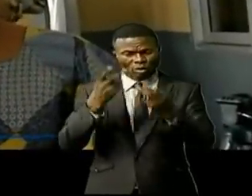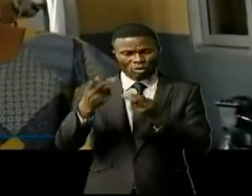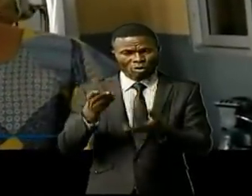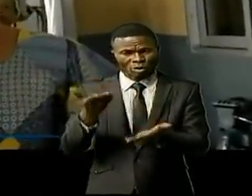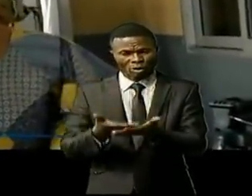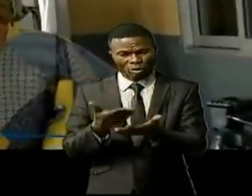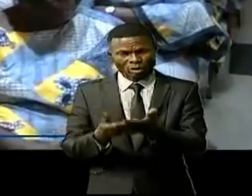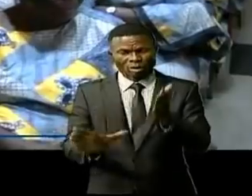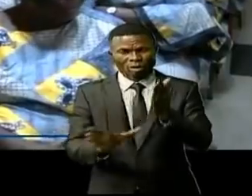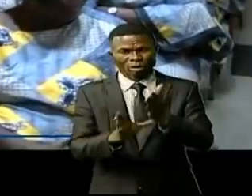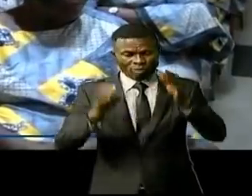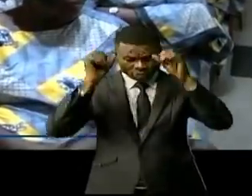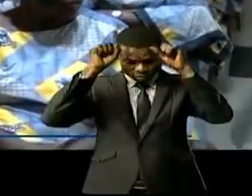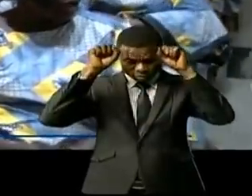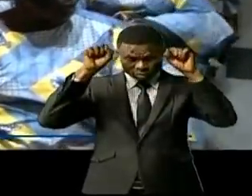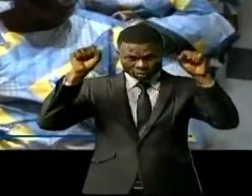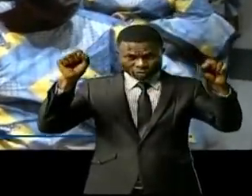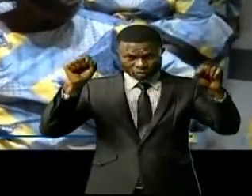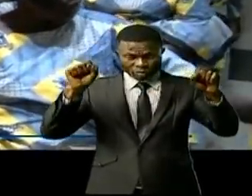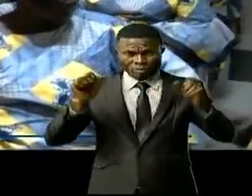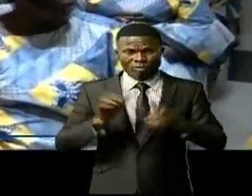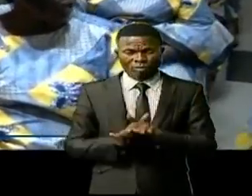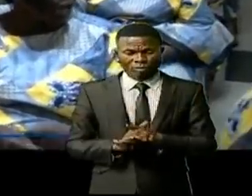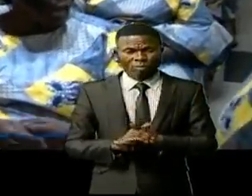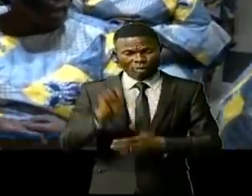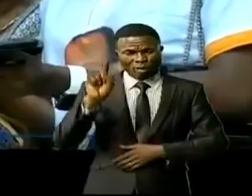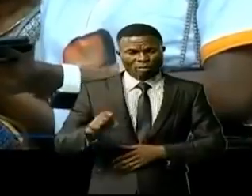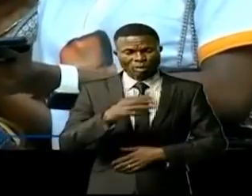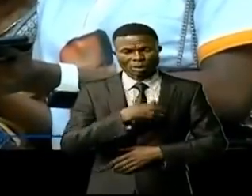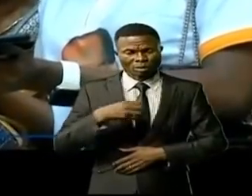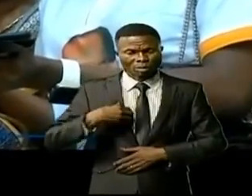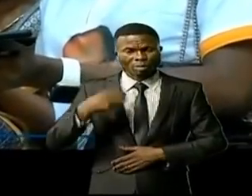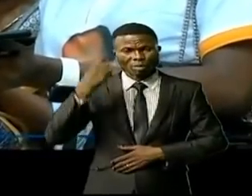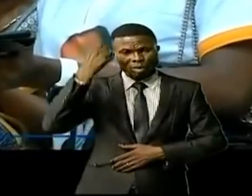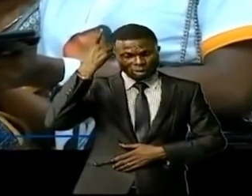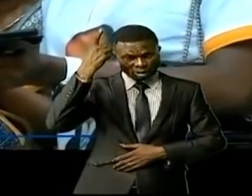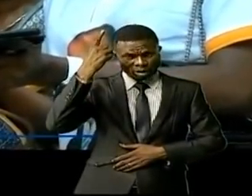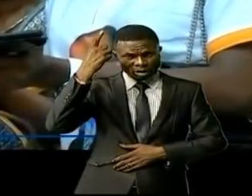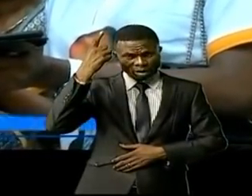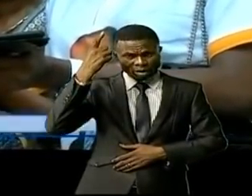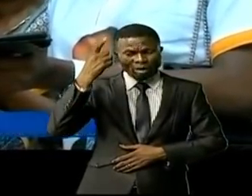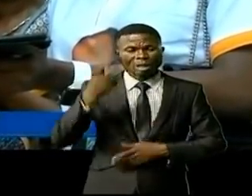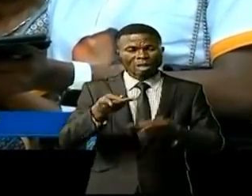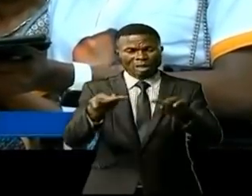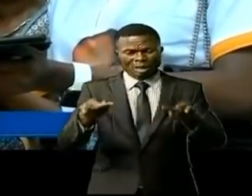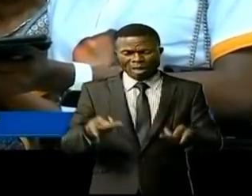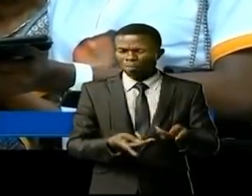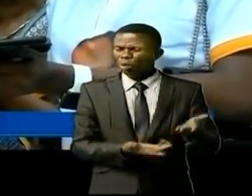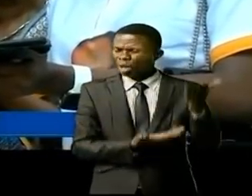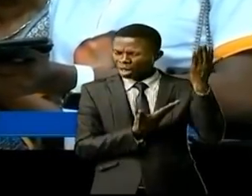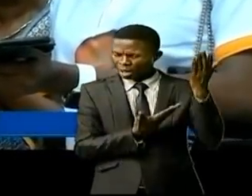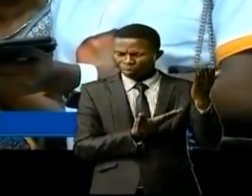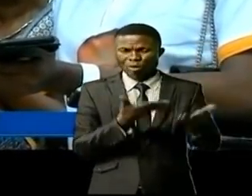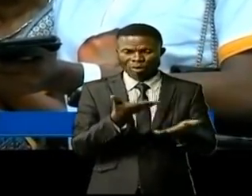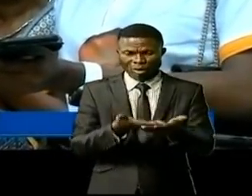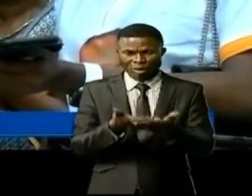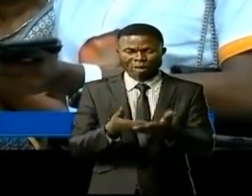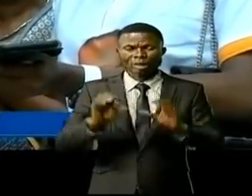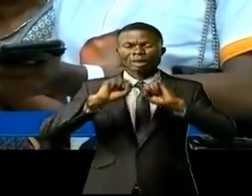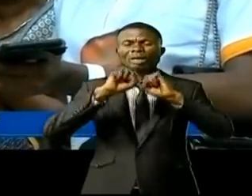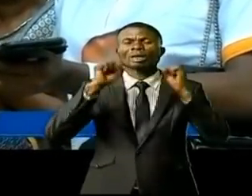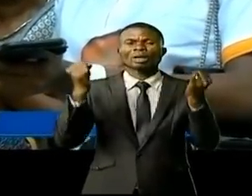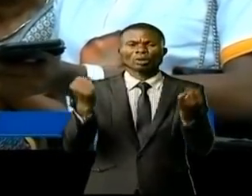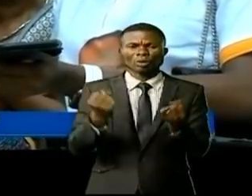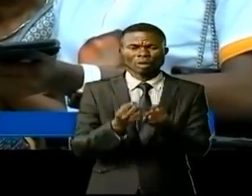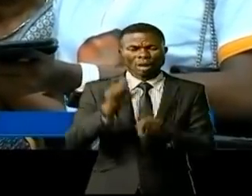troisième vice-présidente de l'UNAFEC. Nous voulons que la femme comprenne qu'elle a une place, une grande place dans la société.